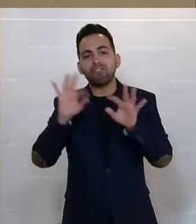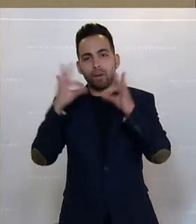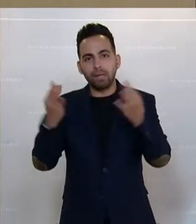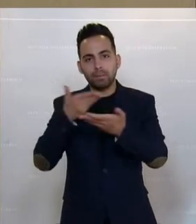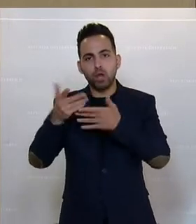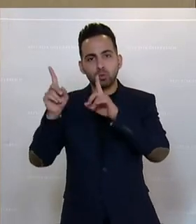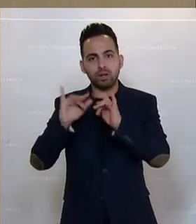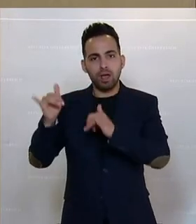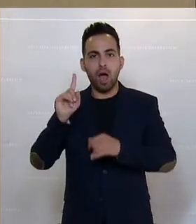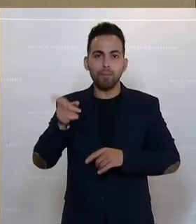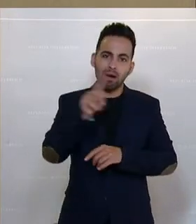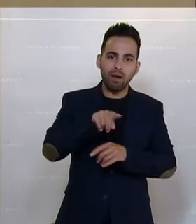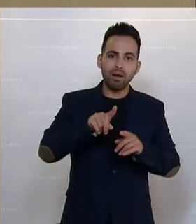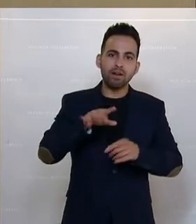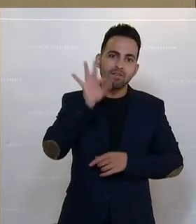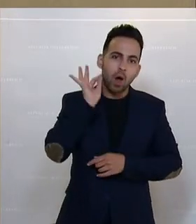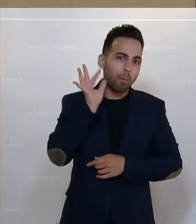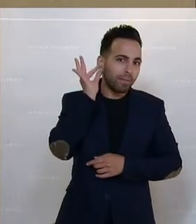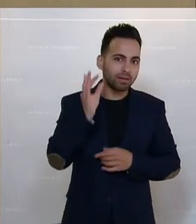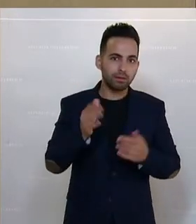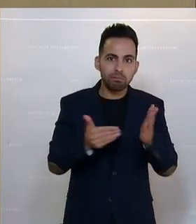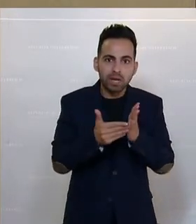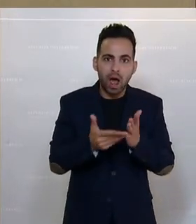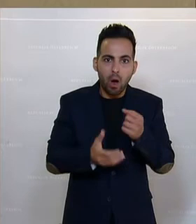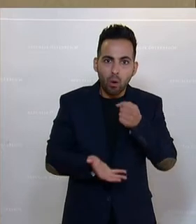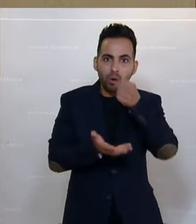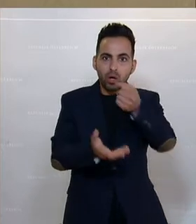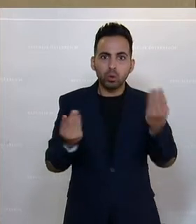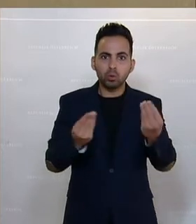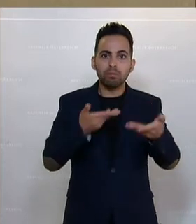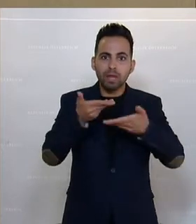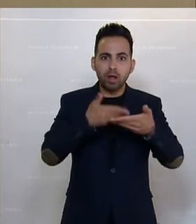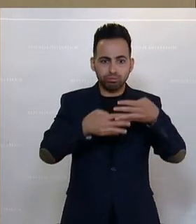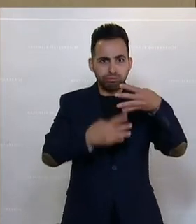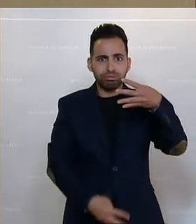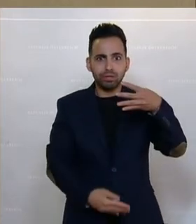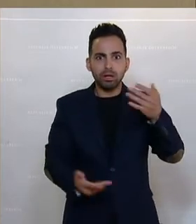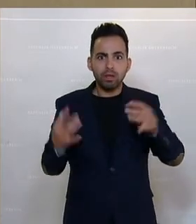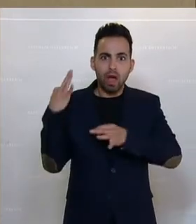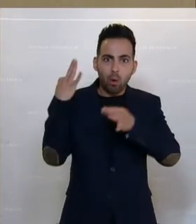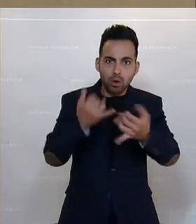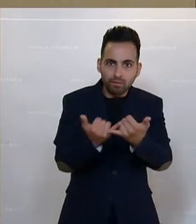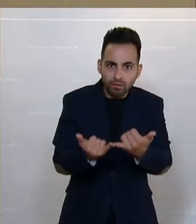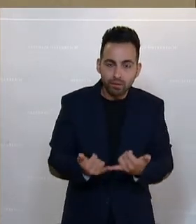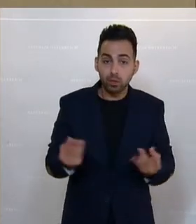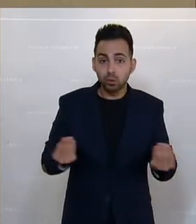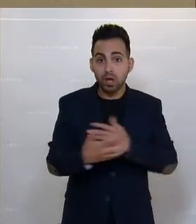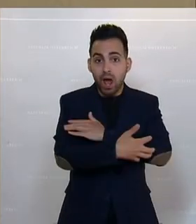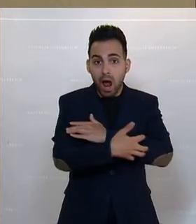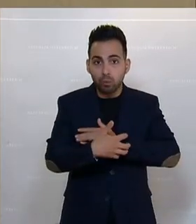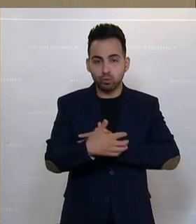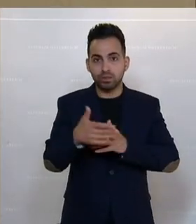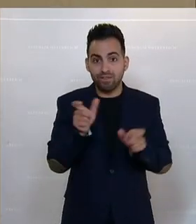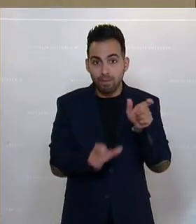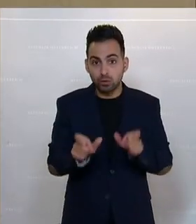dass die das dringend bräuchten, damit sie diesen Rückstau an Beratungen hier auch vornehmen können, damit sie Armutsvermeidung, juristische